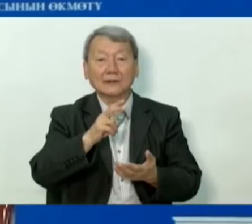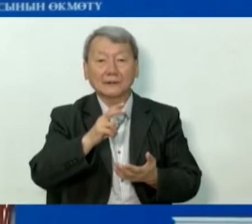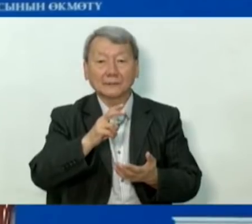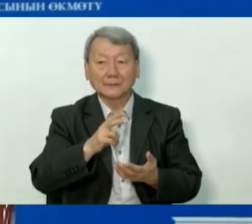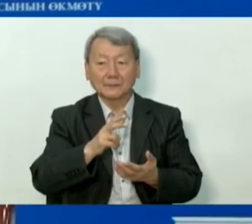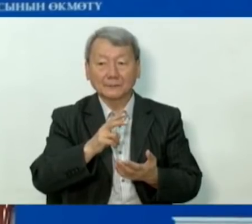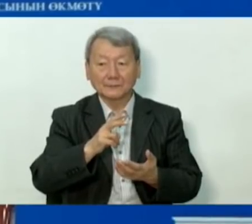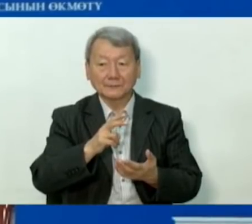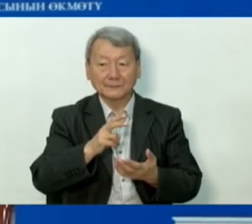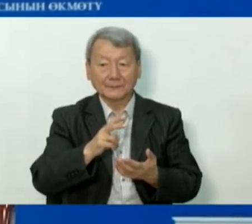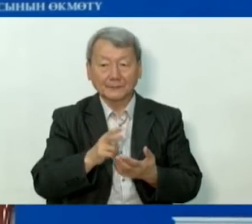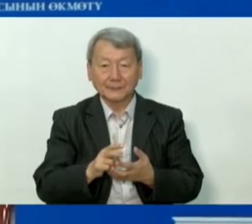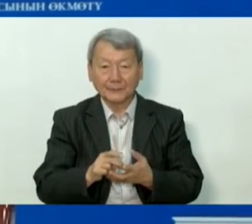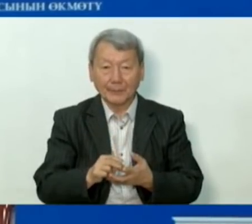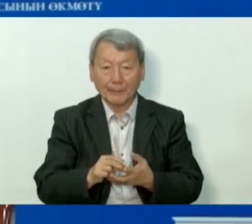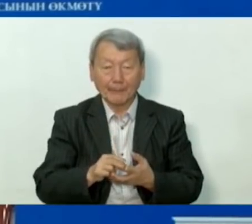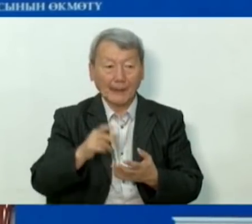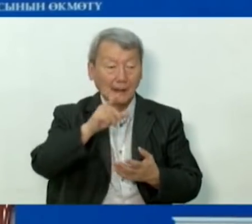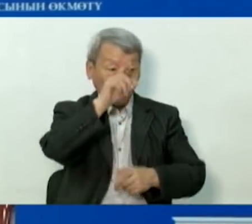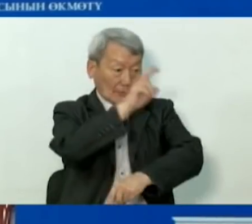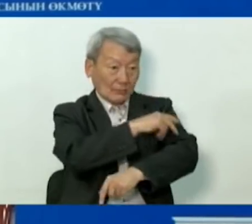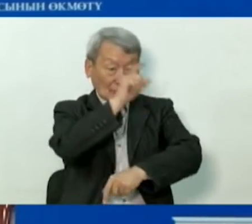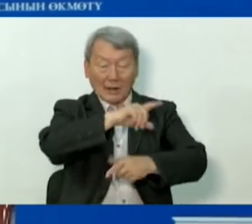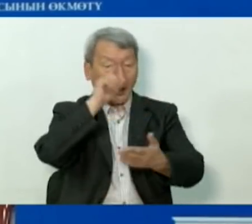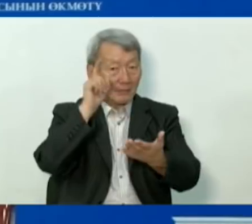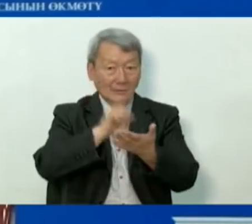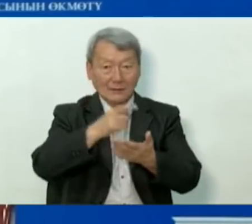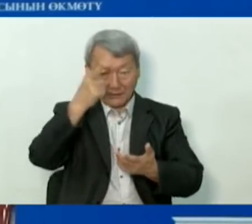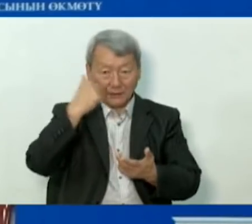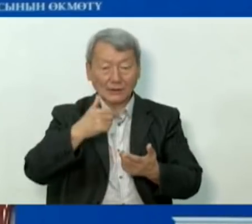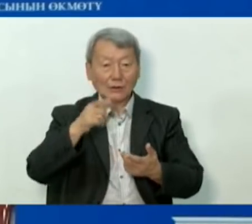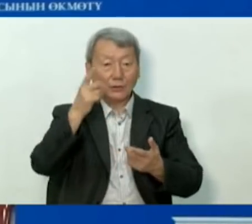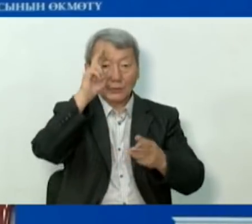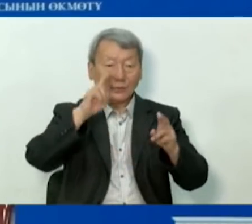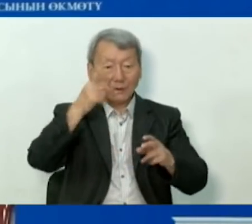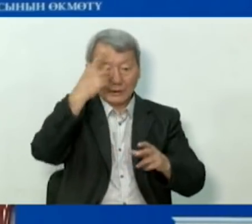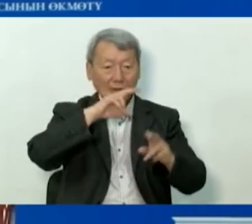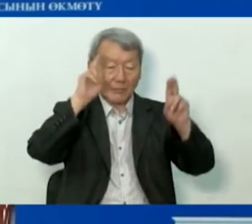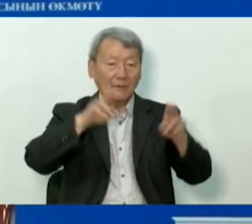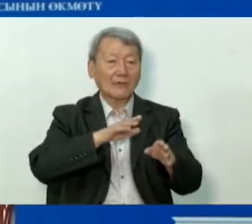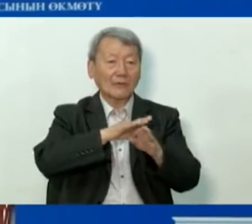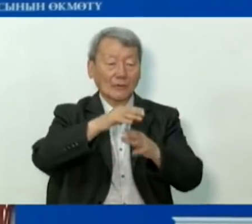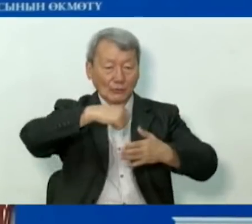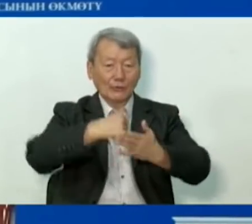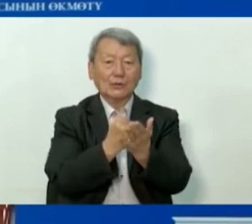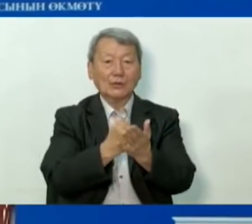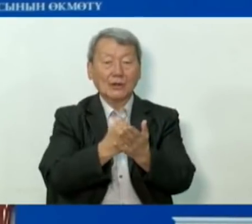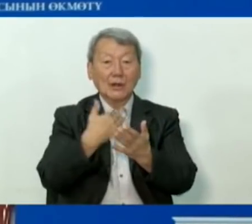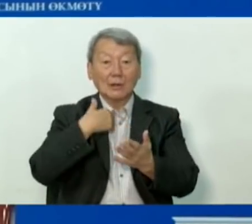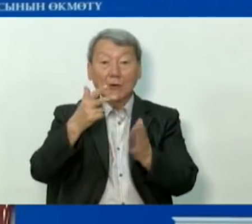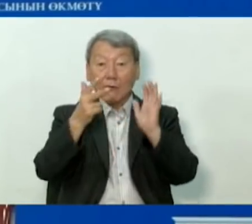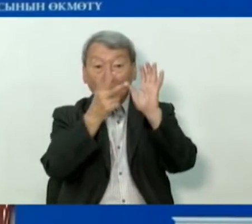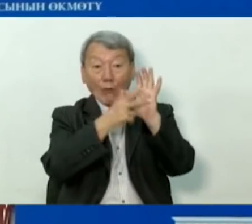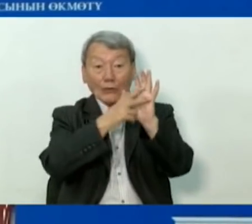они должны знать, что соблюдать все правила, которые утверждены. Мы